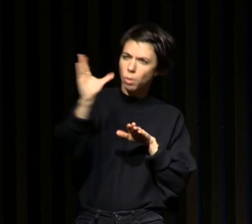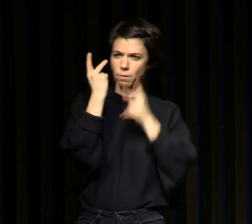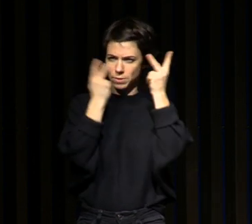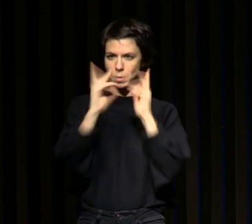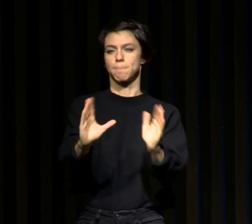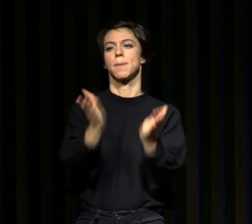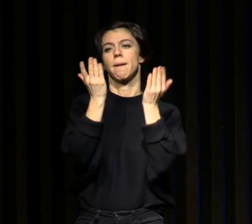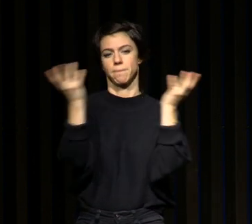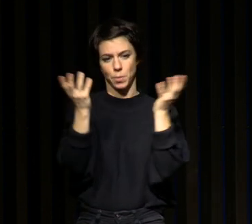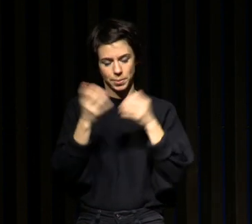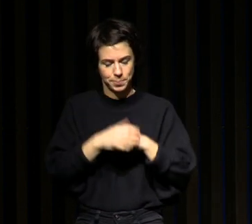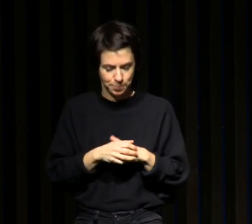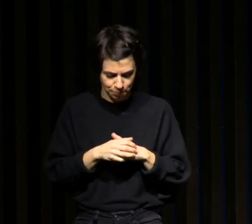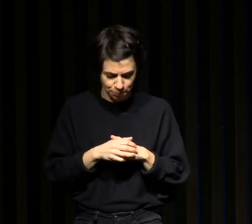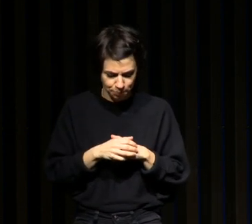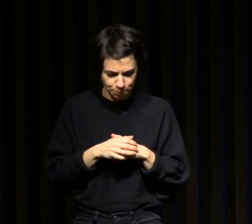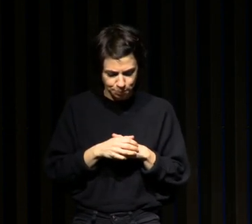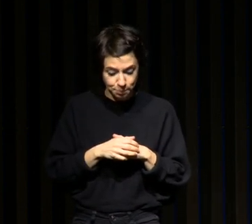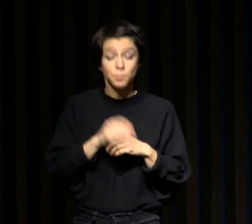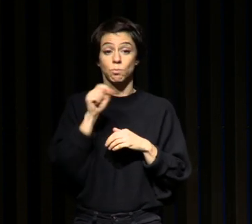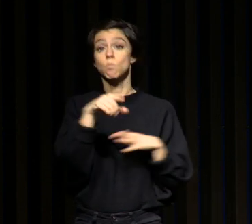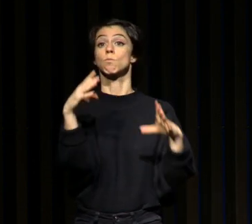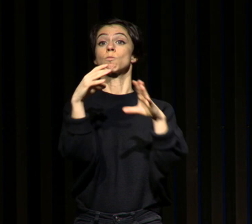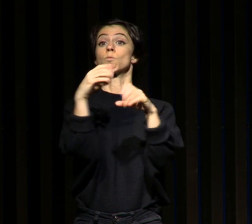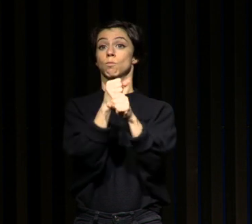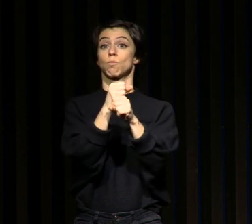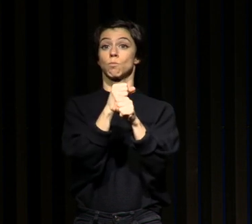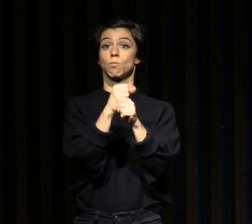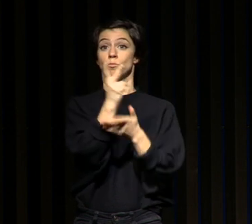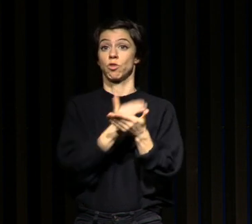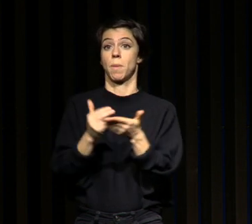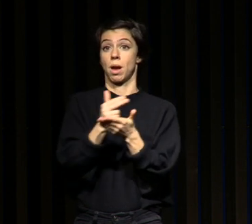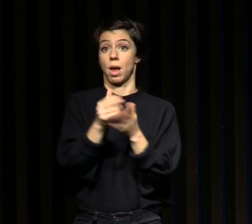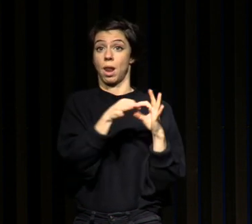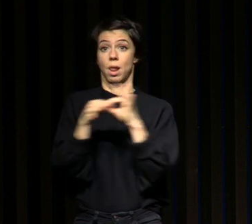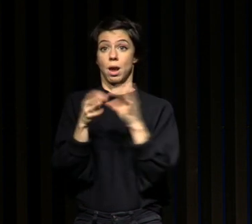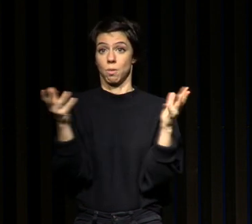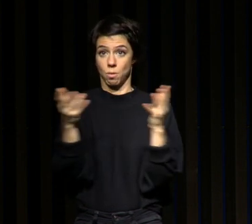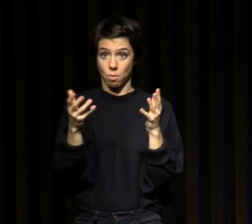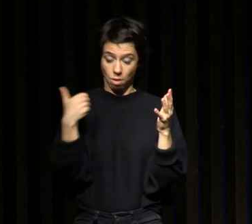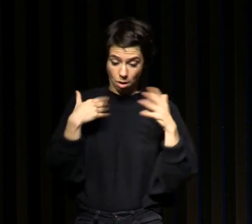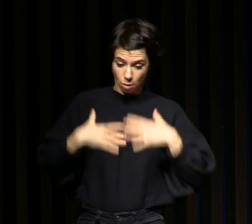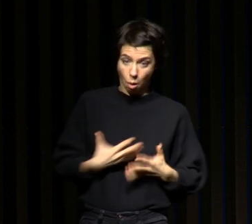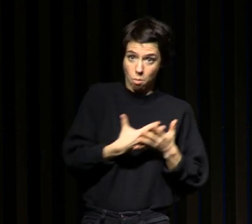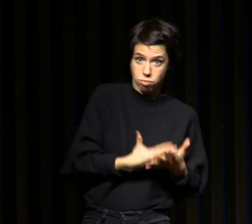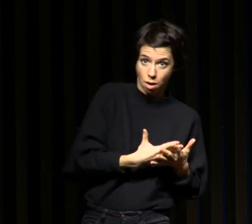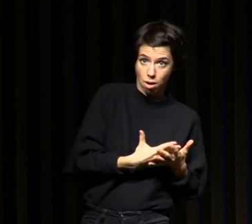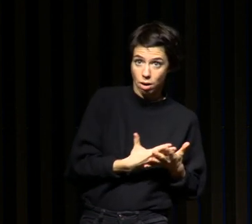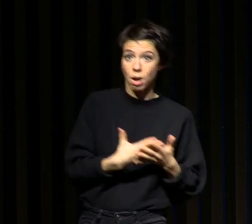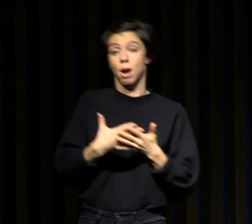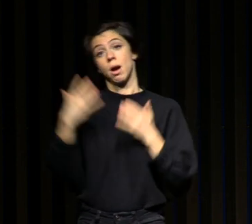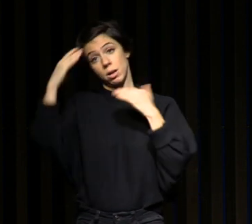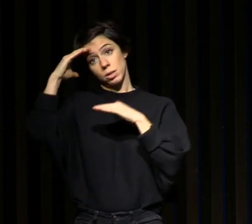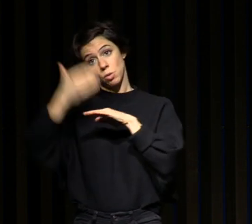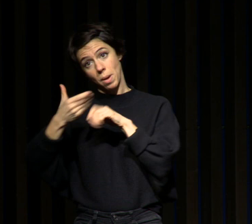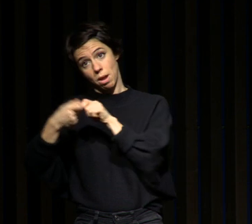un schéma qui résume la relation entre le poids du corps et la durée de sommeil. Et si vous regardez, par exemple, pour